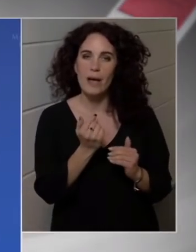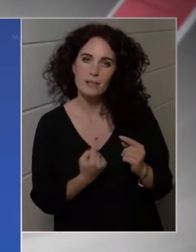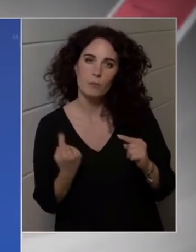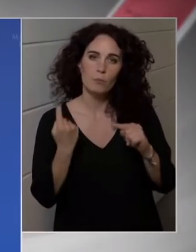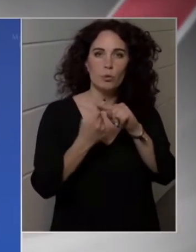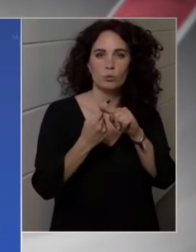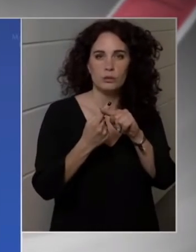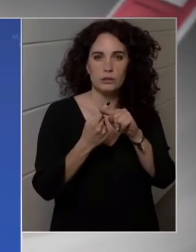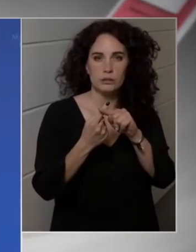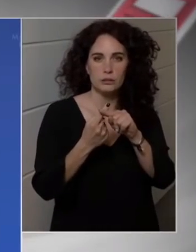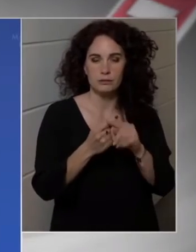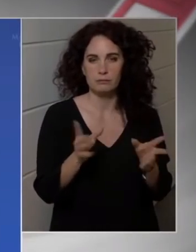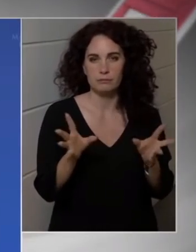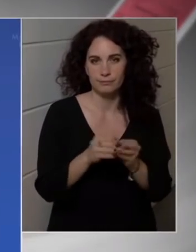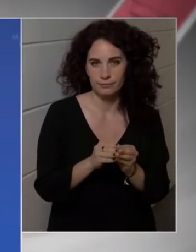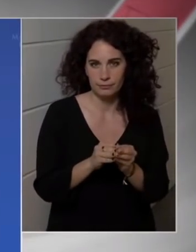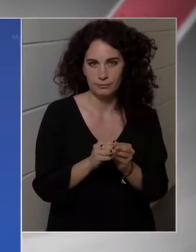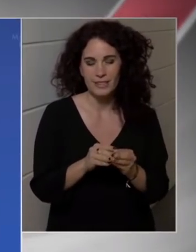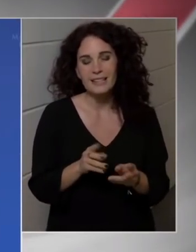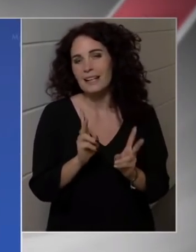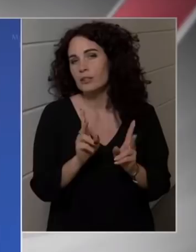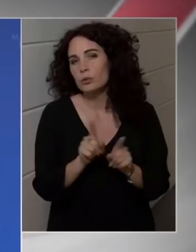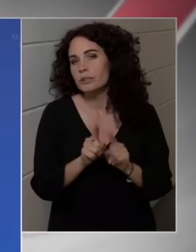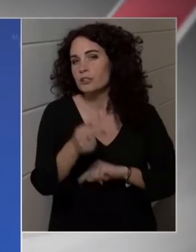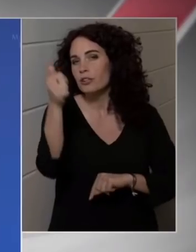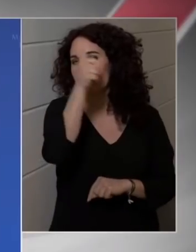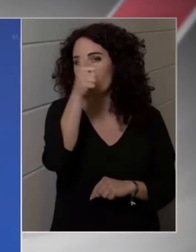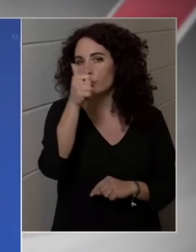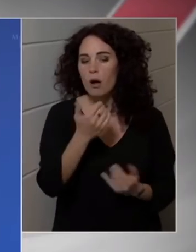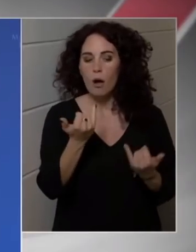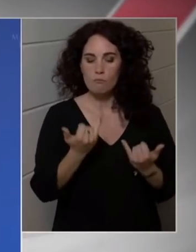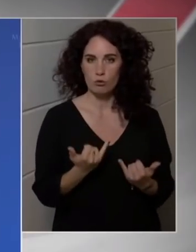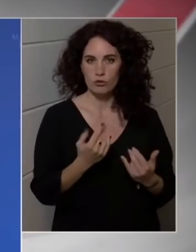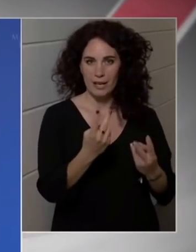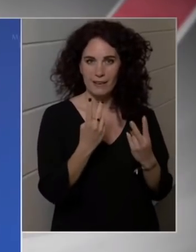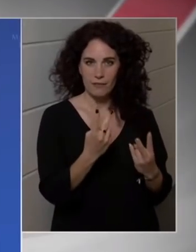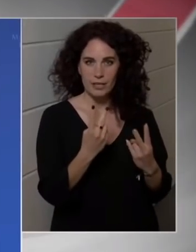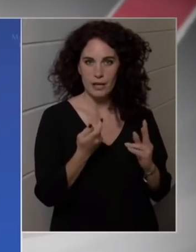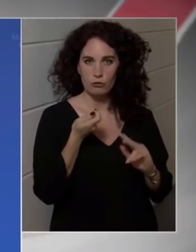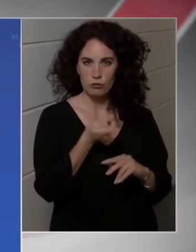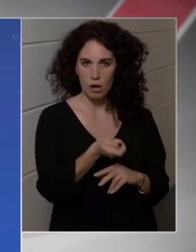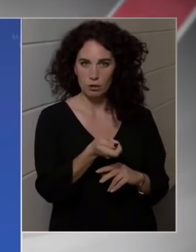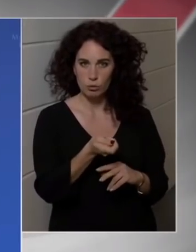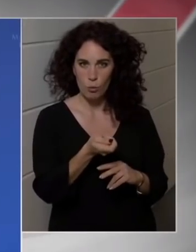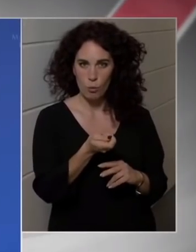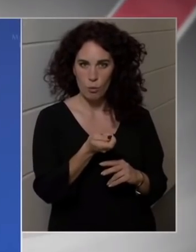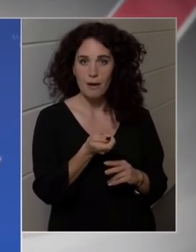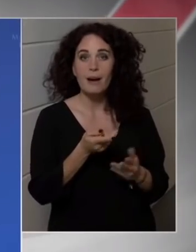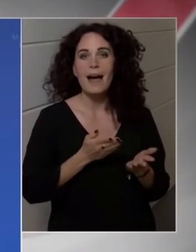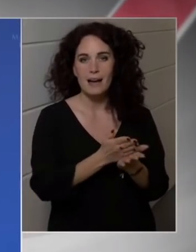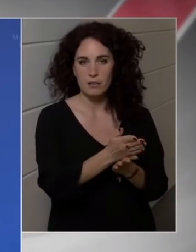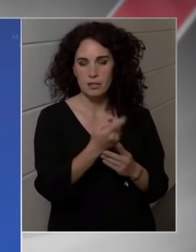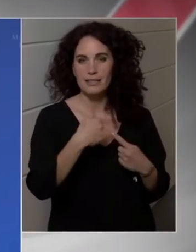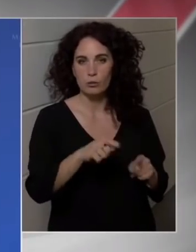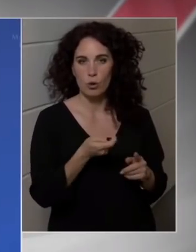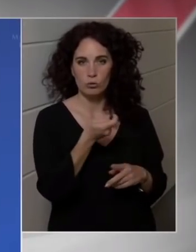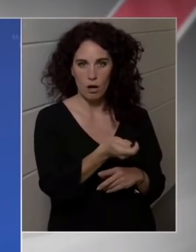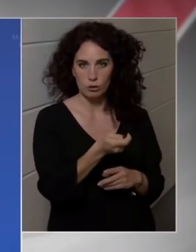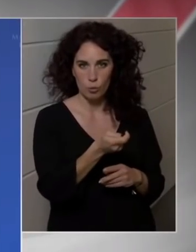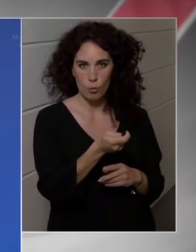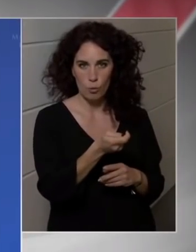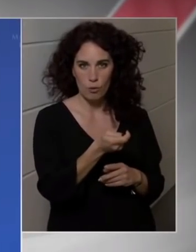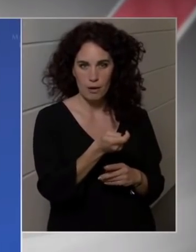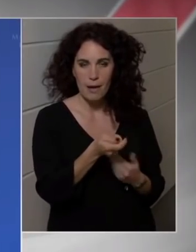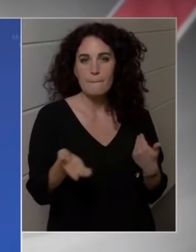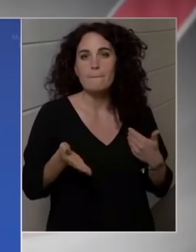Előjáróba szeretném kiemelni az extra profit különadók, a jelenleg érvényben lévő ágazati különadók fölött történnek